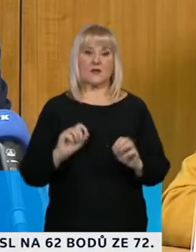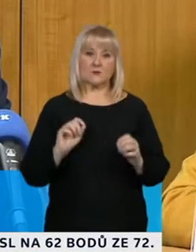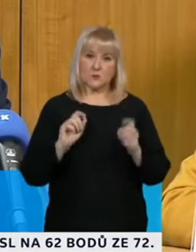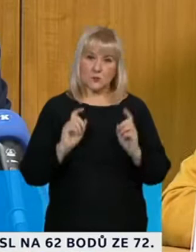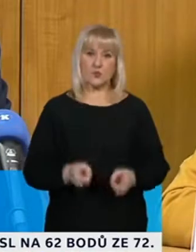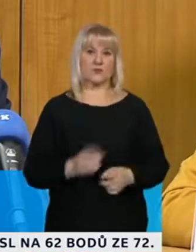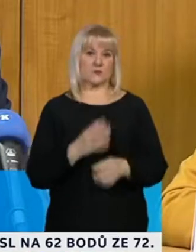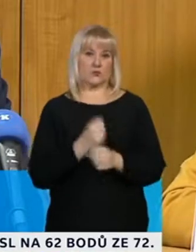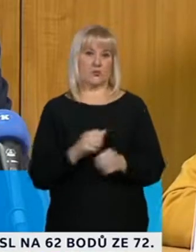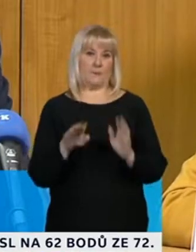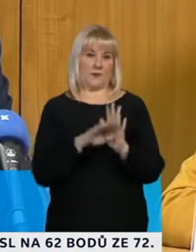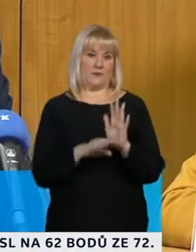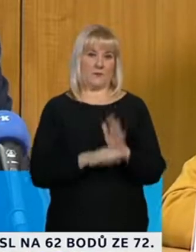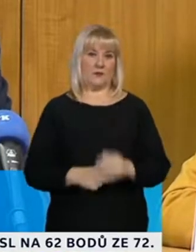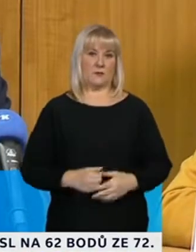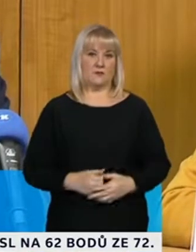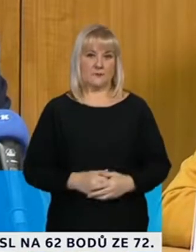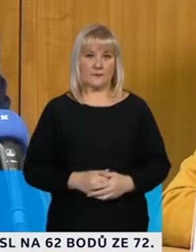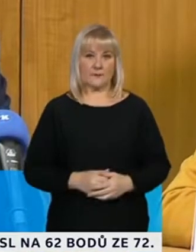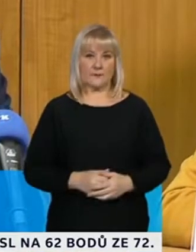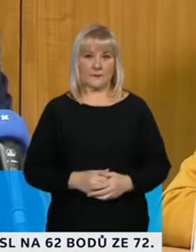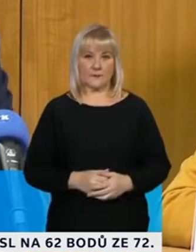dodržovat ta pravidla. Děkuji.